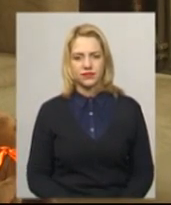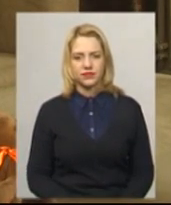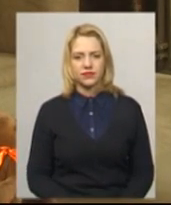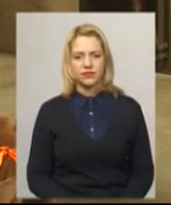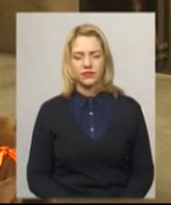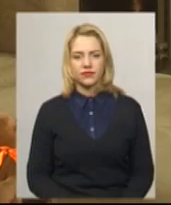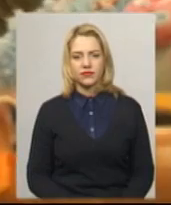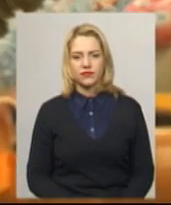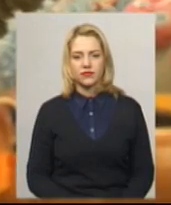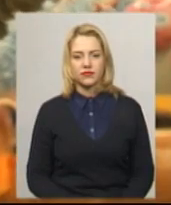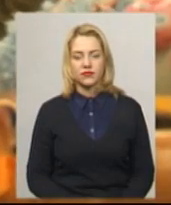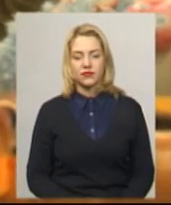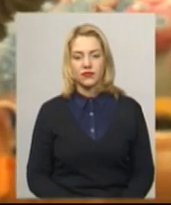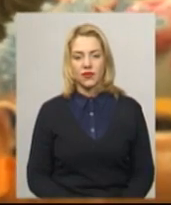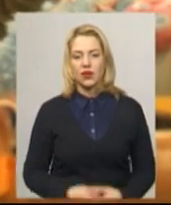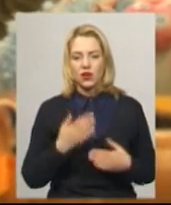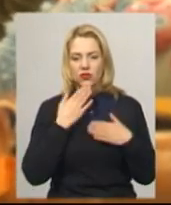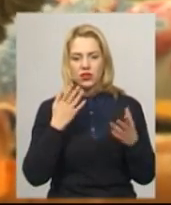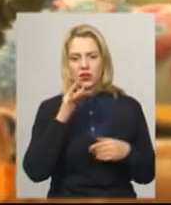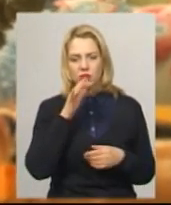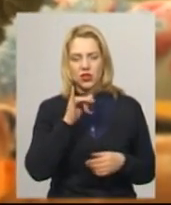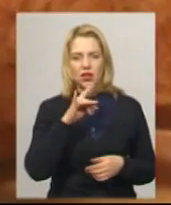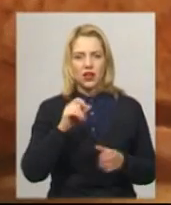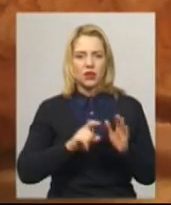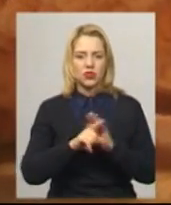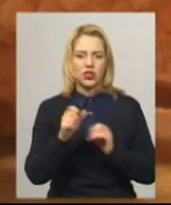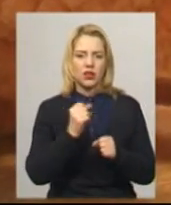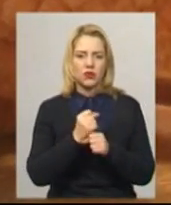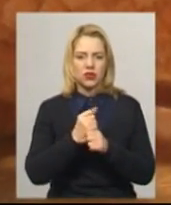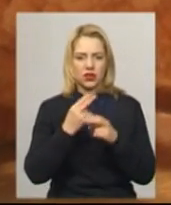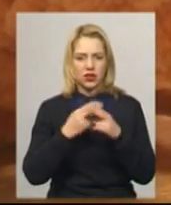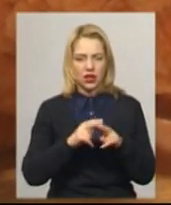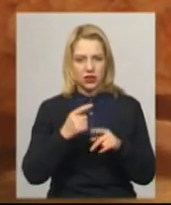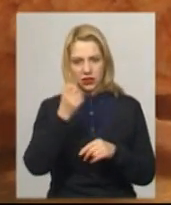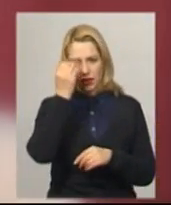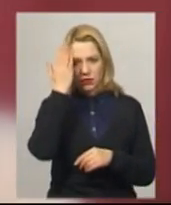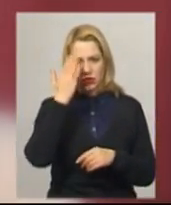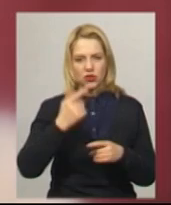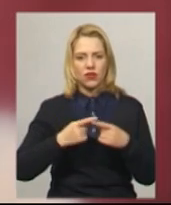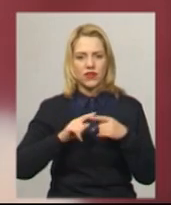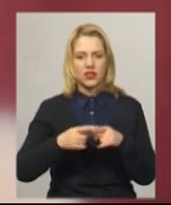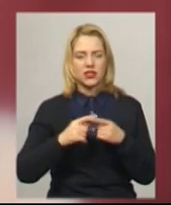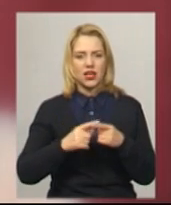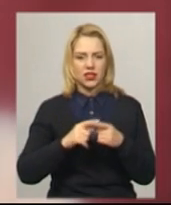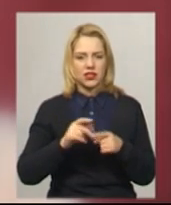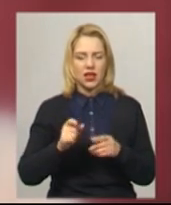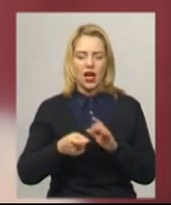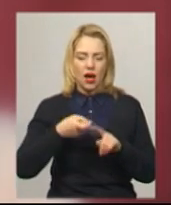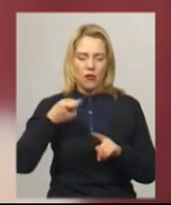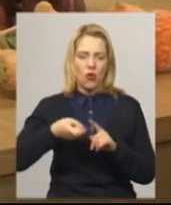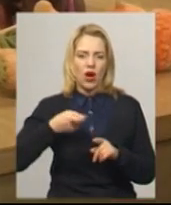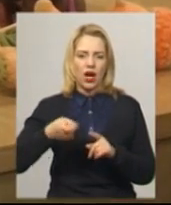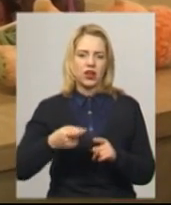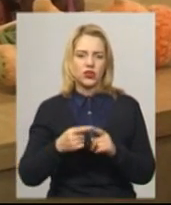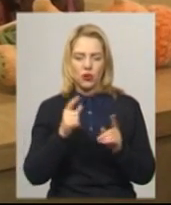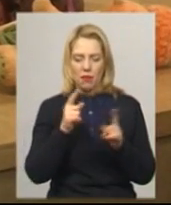розміром. Останнім часом Ірина почала працювати в техніці амігуромі. Це японське мистецтво в'язання на спицях, а багачком – маленьких м